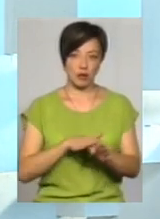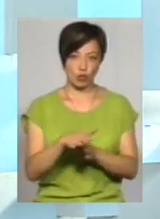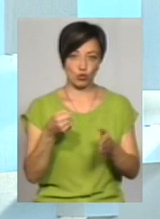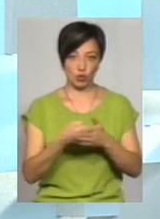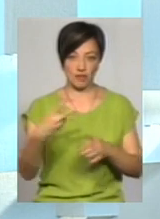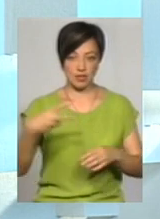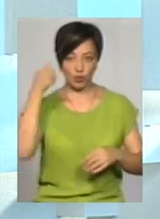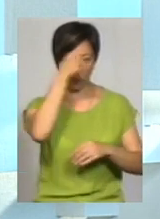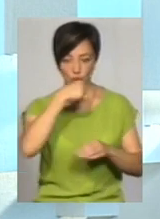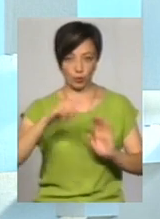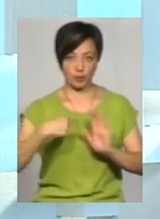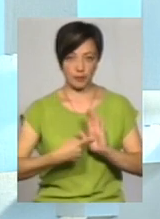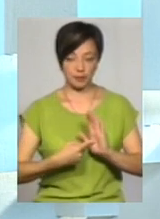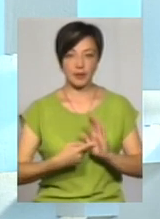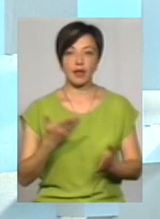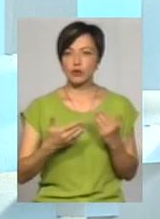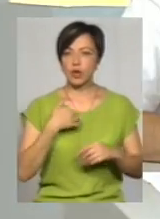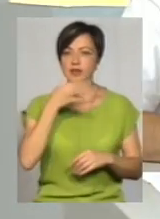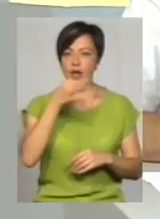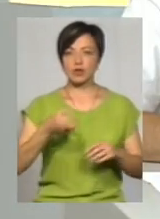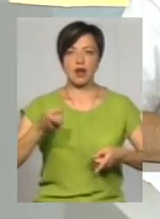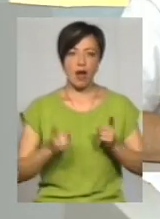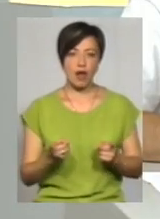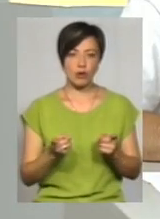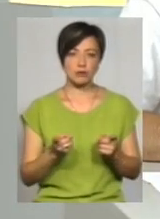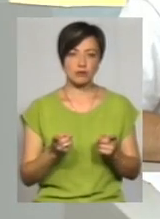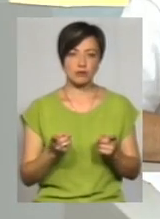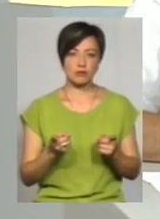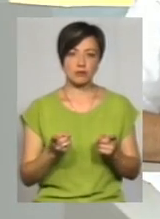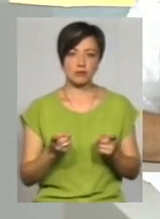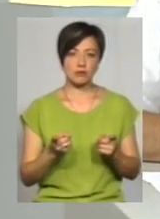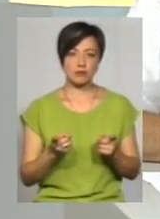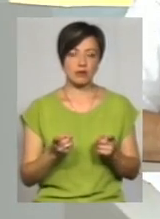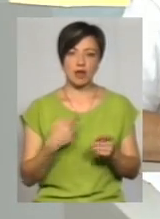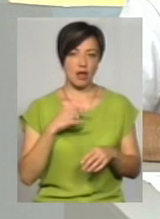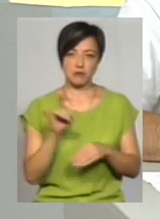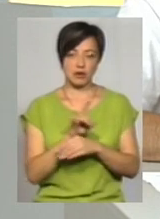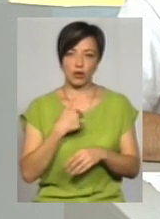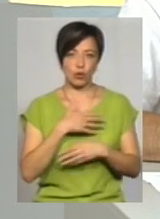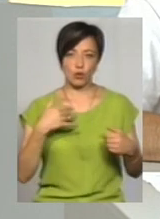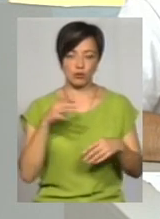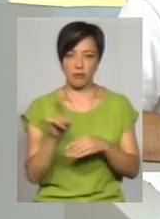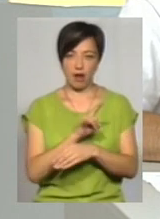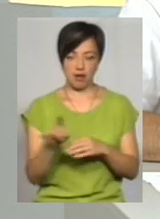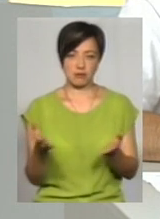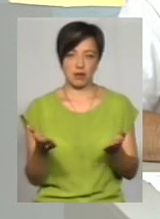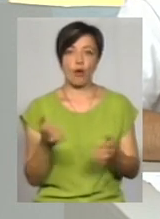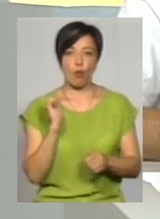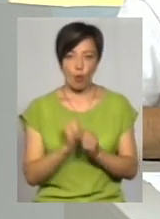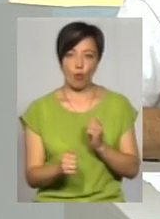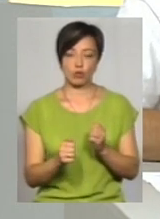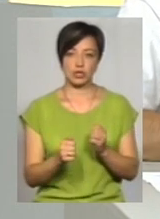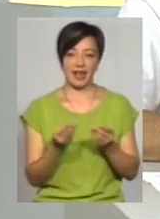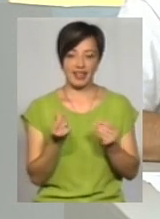до… Ви знаєте, якщо я скажу, що реально, я збрешу. Я не хочу брехати, тому що кожна